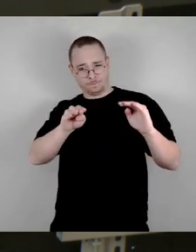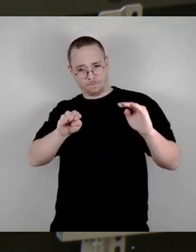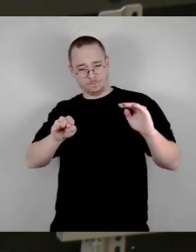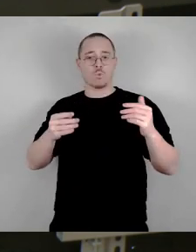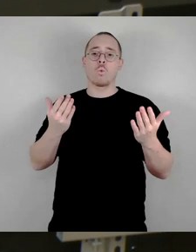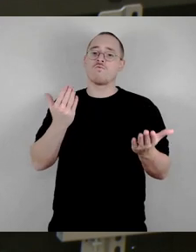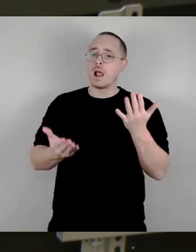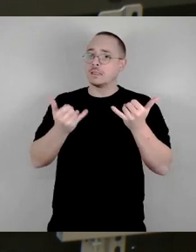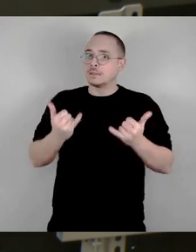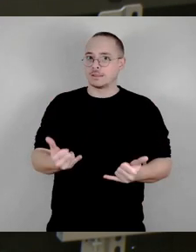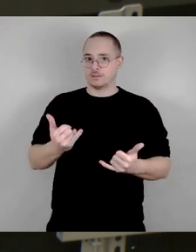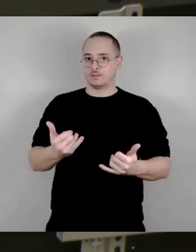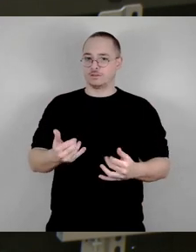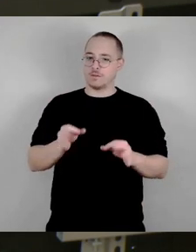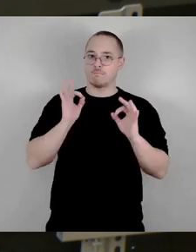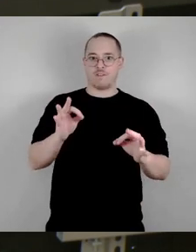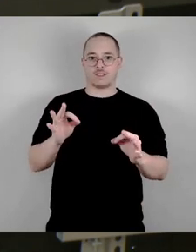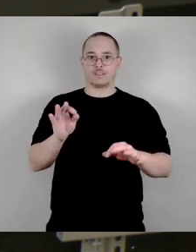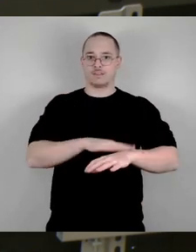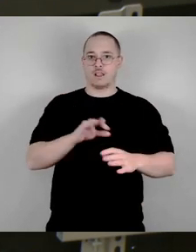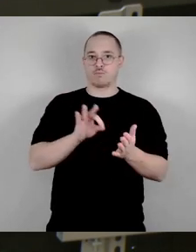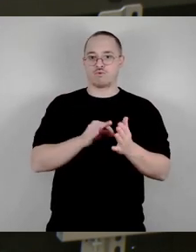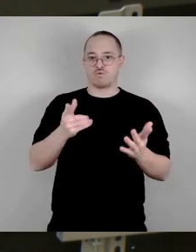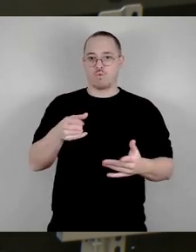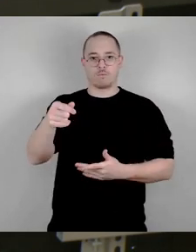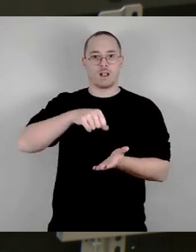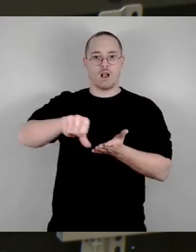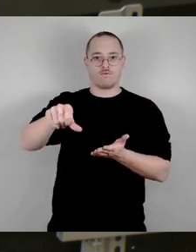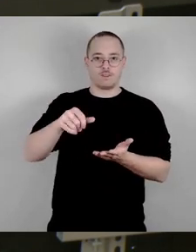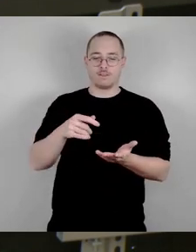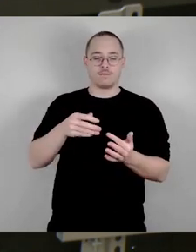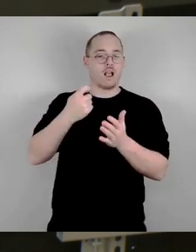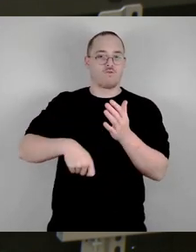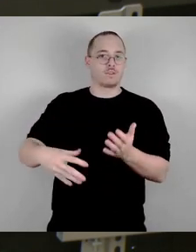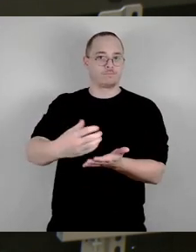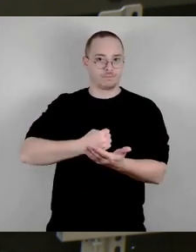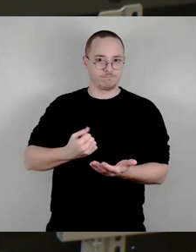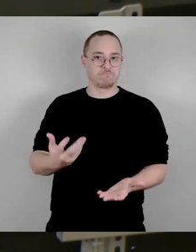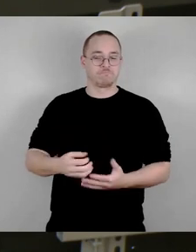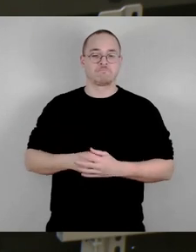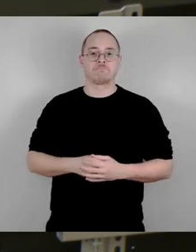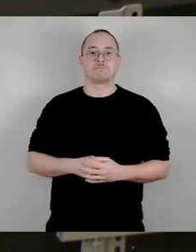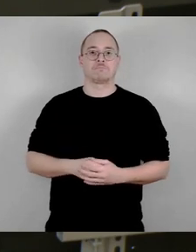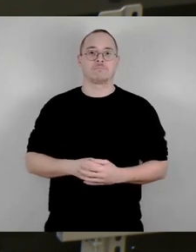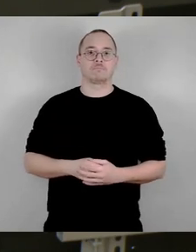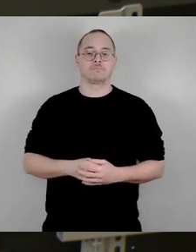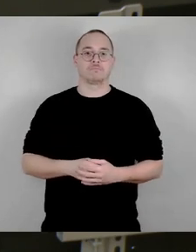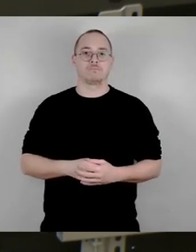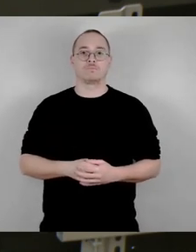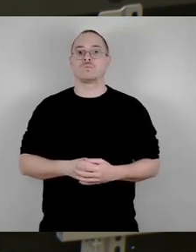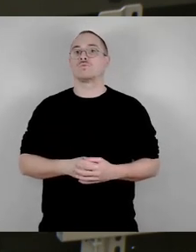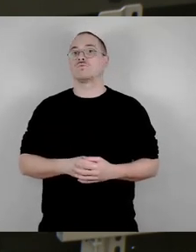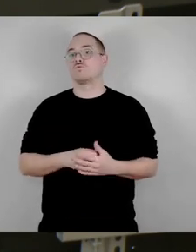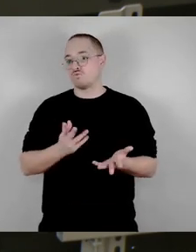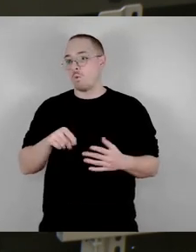Eigentümer etwas zu erwerben. Und im Gegensatz zu könnte man ja auch zügiges Baurecht,